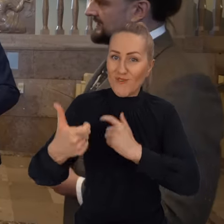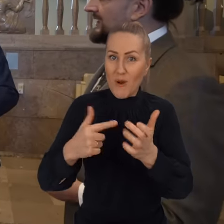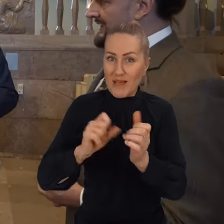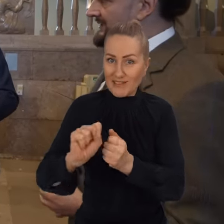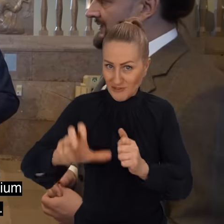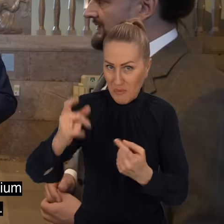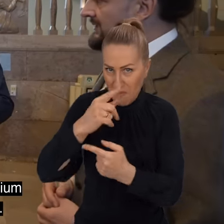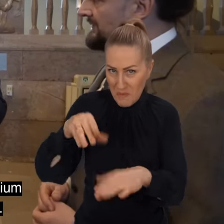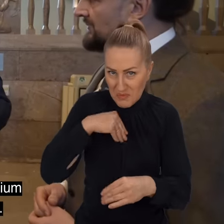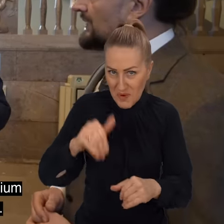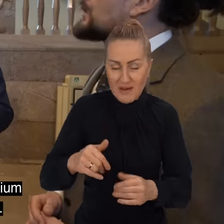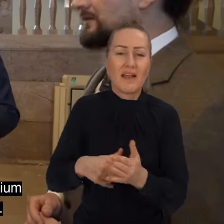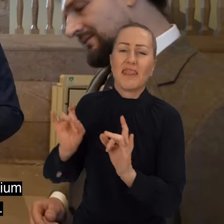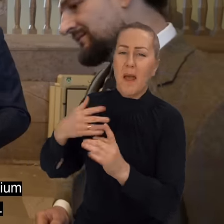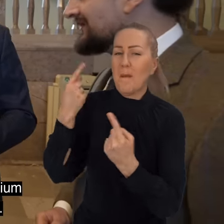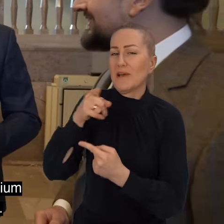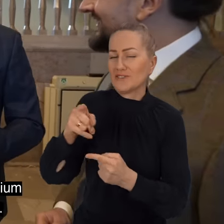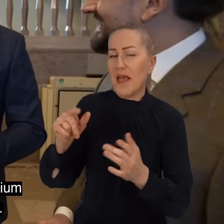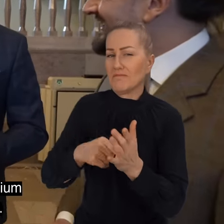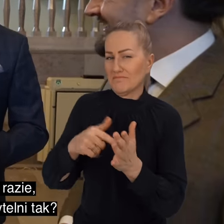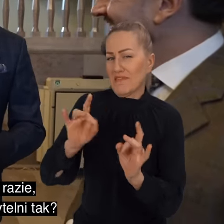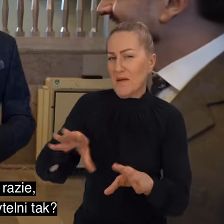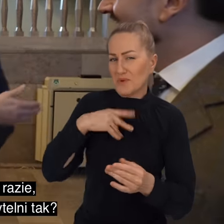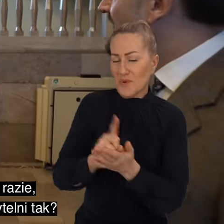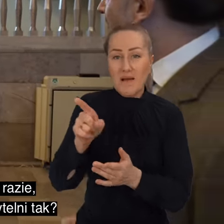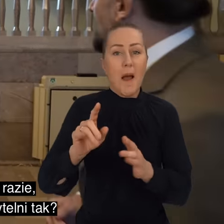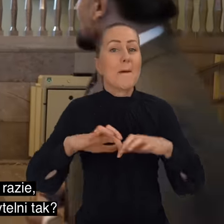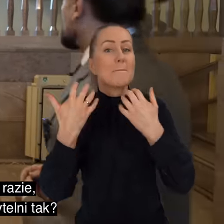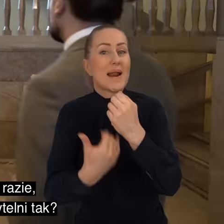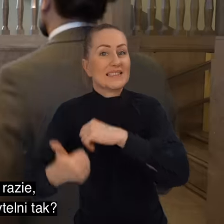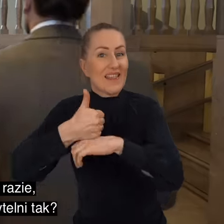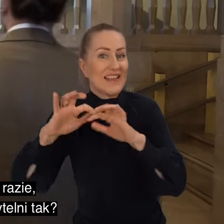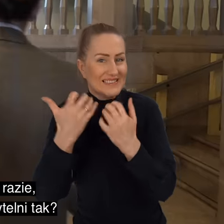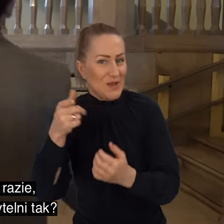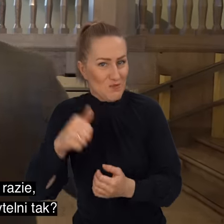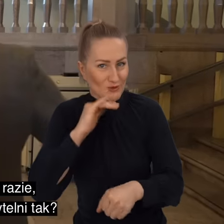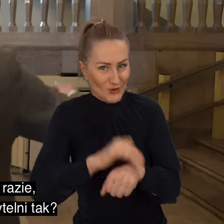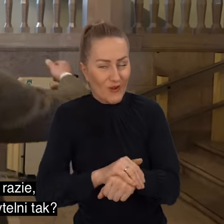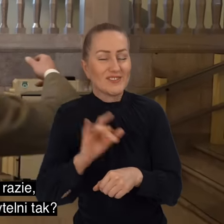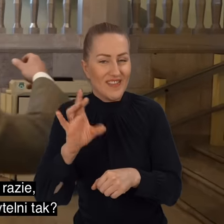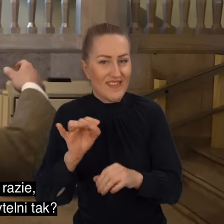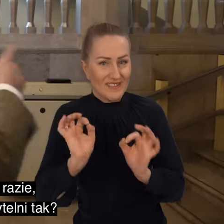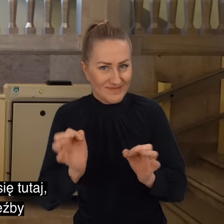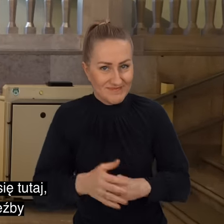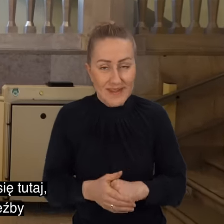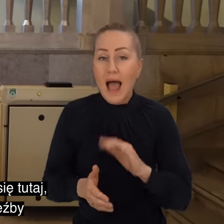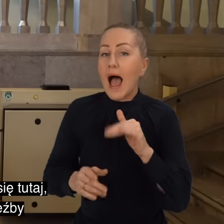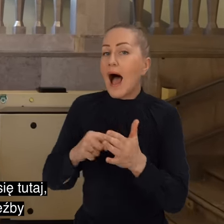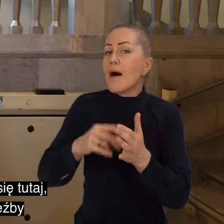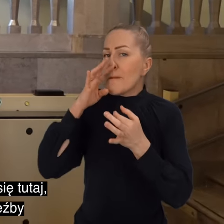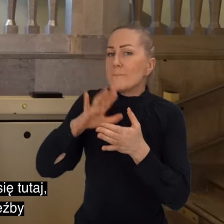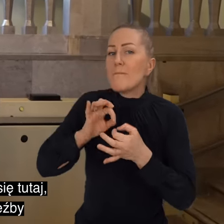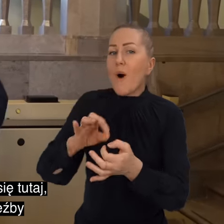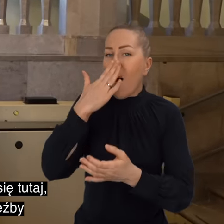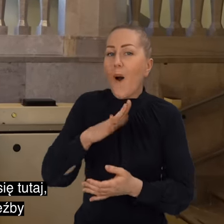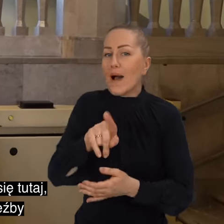da. Tak? Damy radę, tylko pewnie zgoda prezydium Sejmu byłaby potrzebna. No dobrze, ale idźmy w takim razie, gdzie pan nas prowadził do czytelni, tak? Najpierw chciałbym